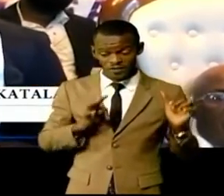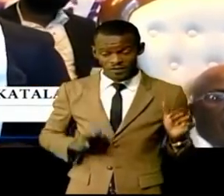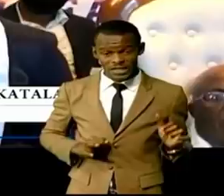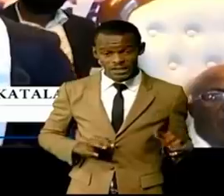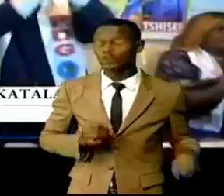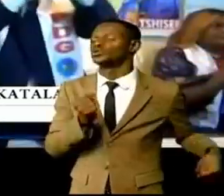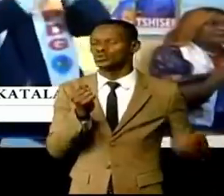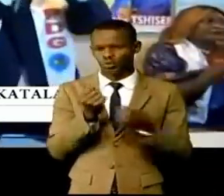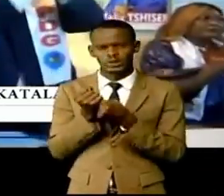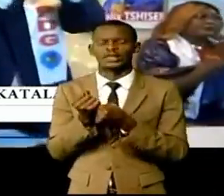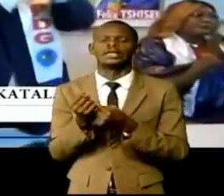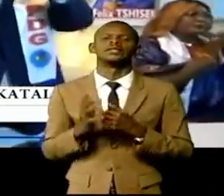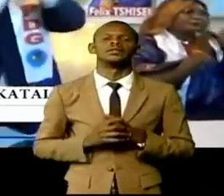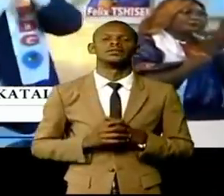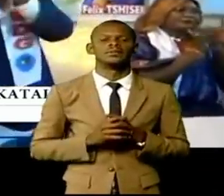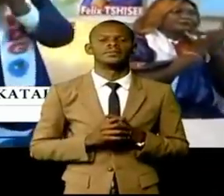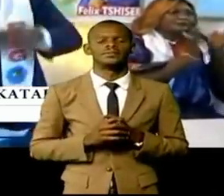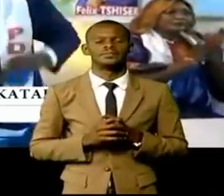Tchulongo